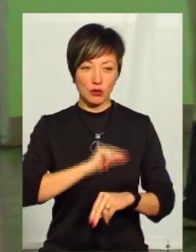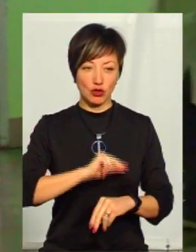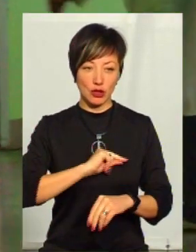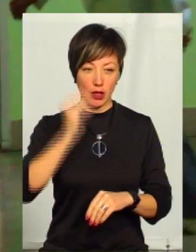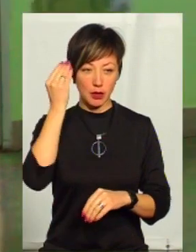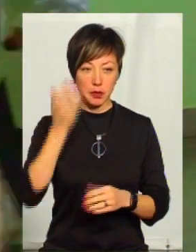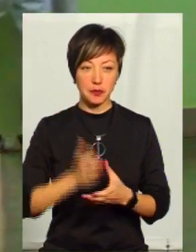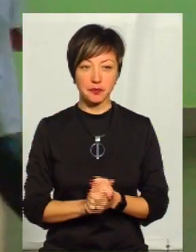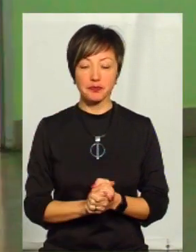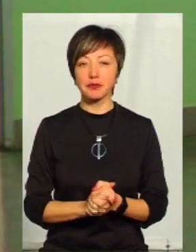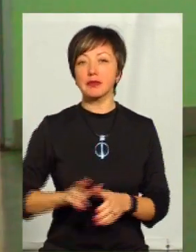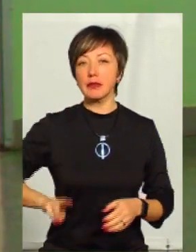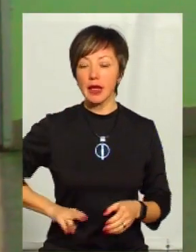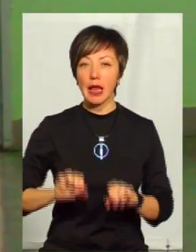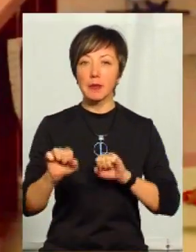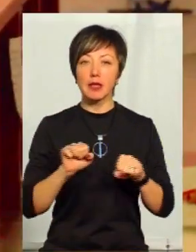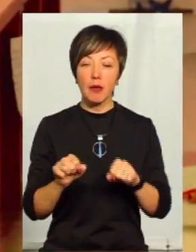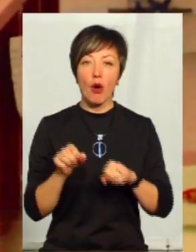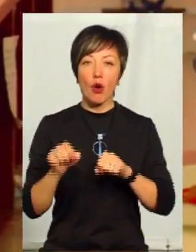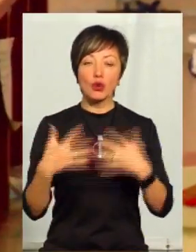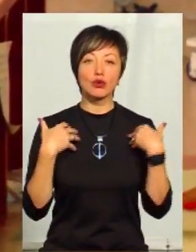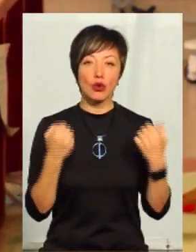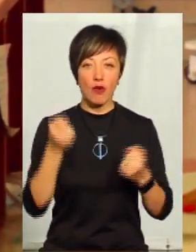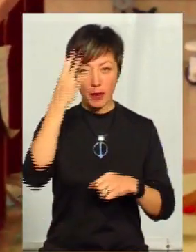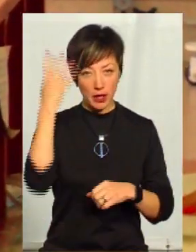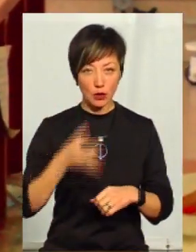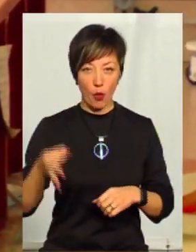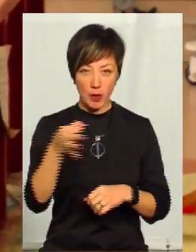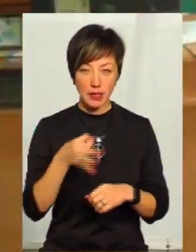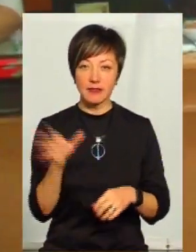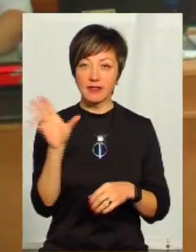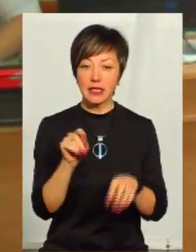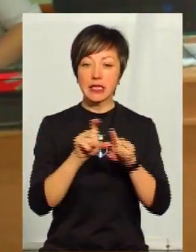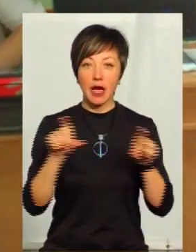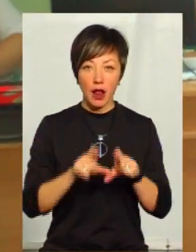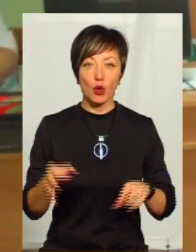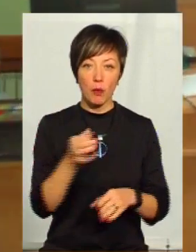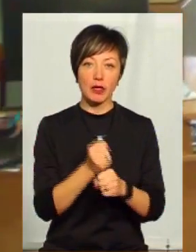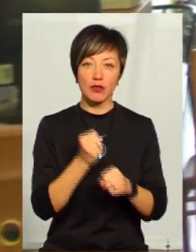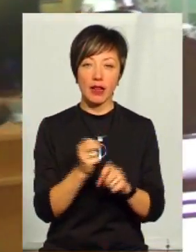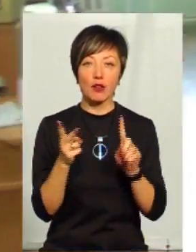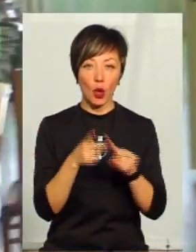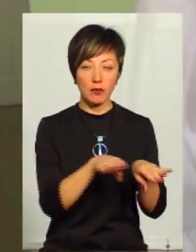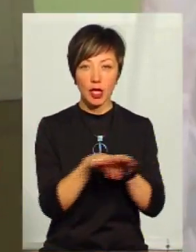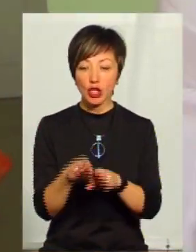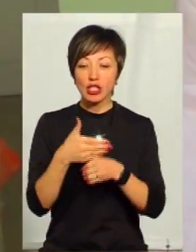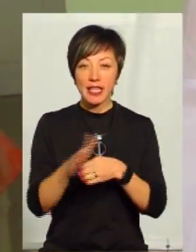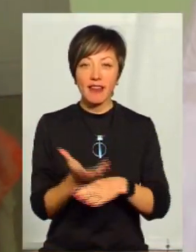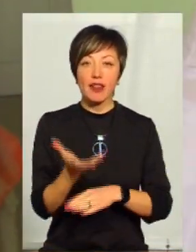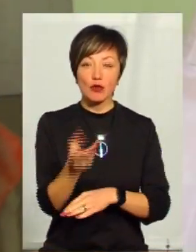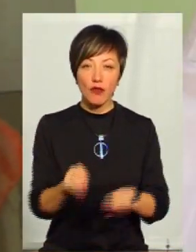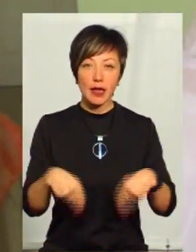Директор департаменту охорони здоров'я Хмельницької ОДА Яківць Оглевич каже, всі обласні заклади будуть працювати як вторинка. Частина фінансування